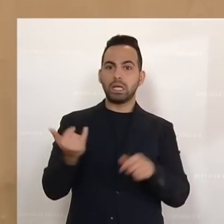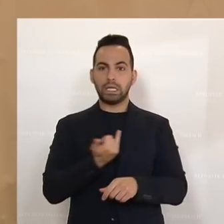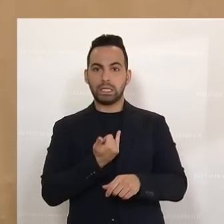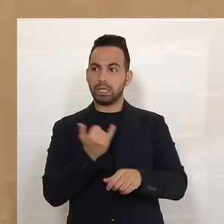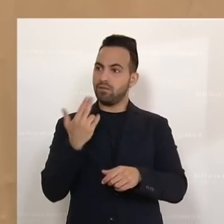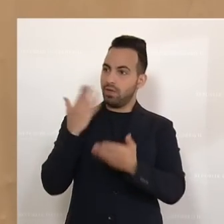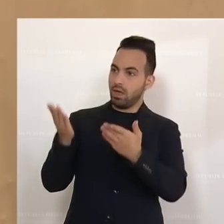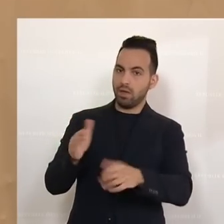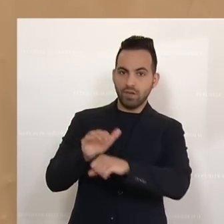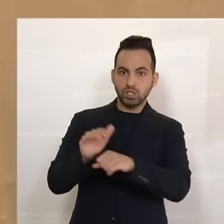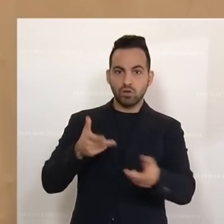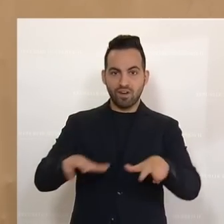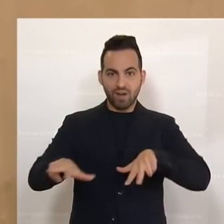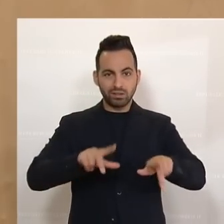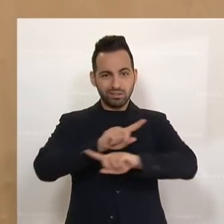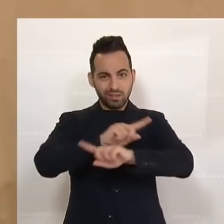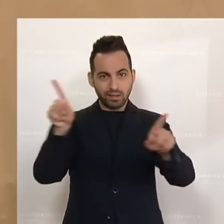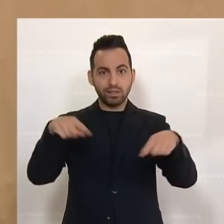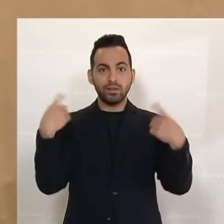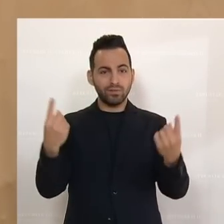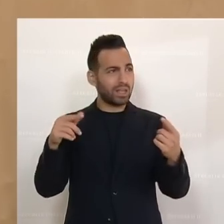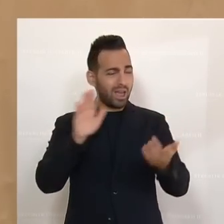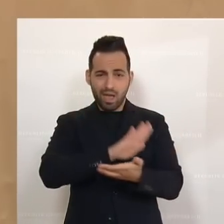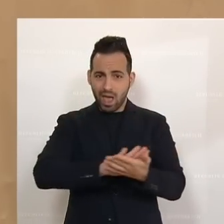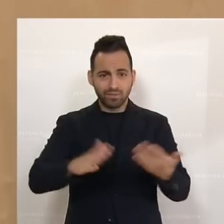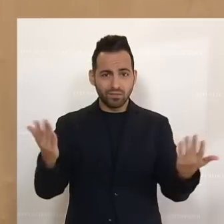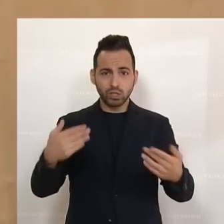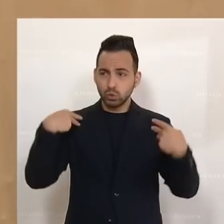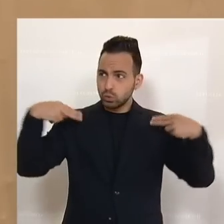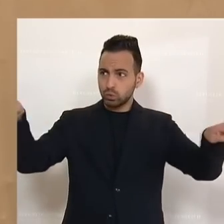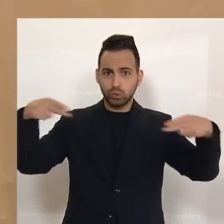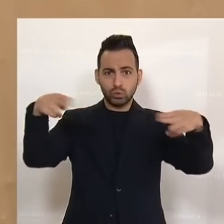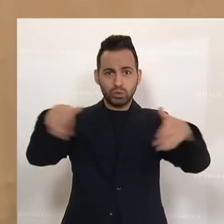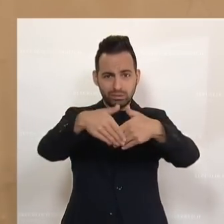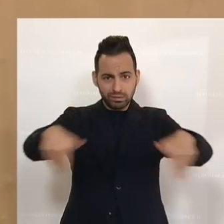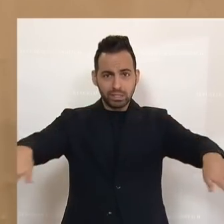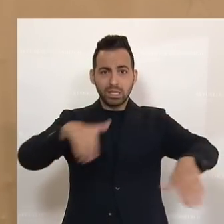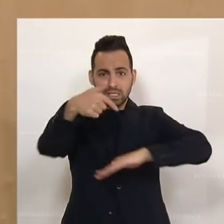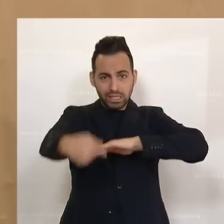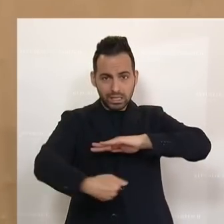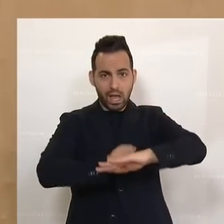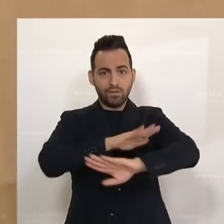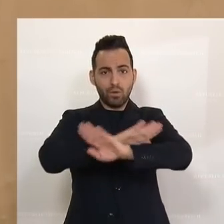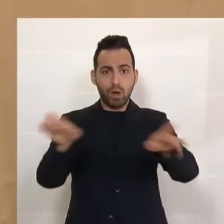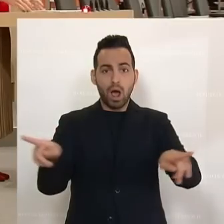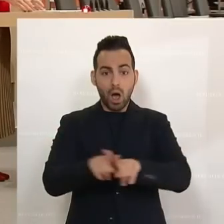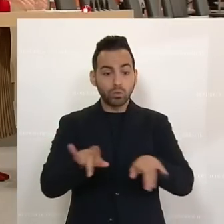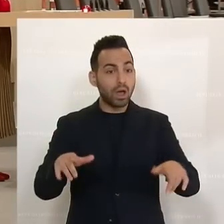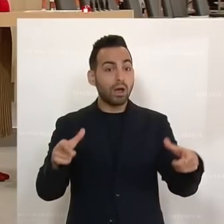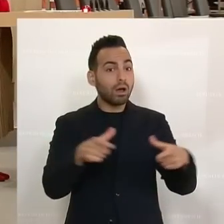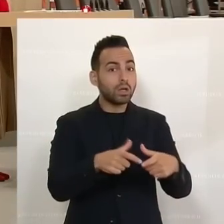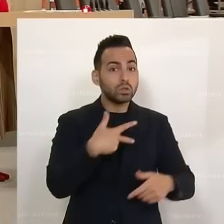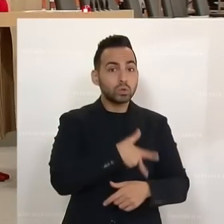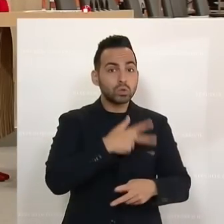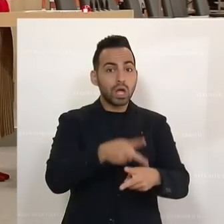feststellen und verwalten muss, sondern es geht nur zurückweisen, nicht reinlassen und gleichzeitige Beseitigung aller